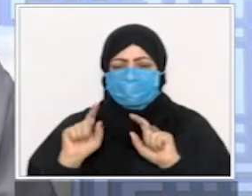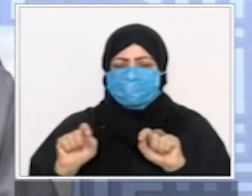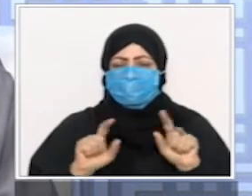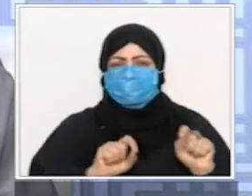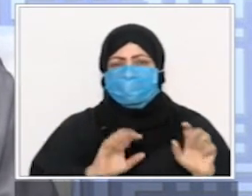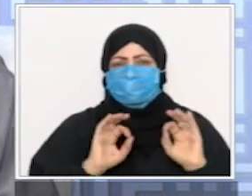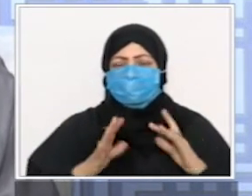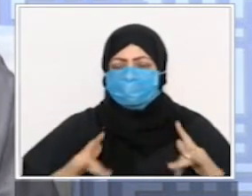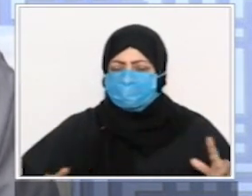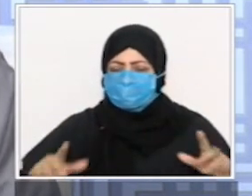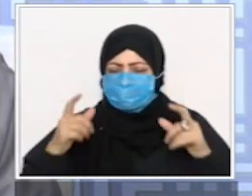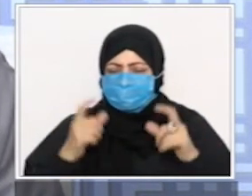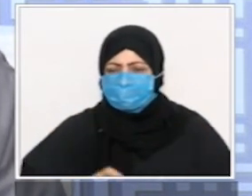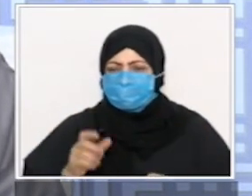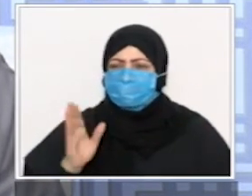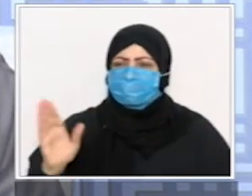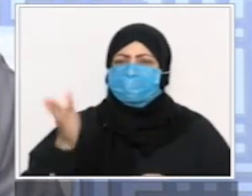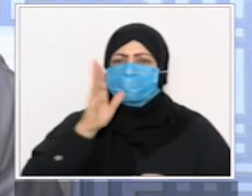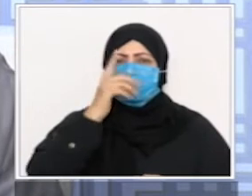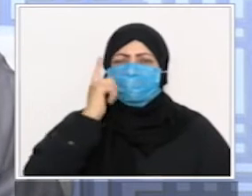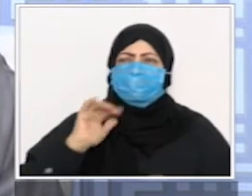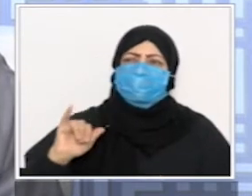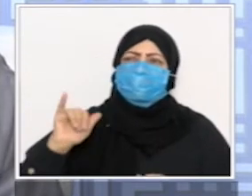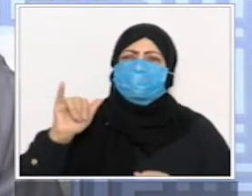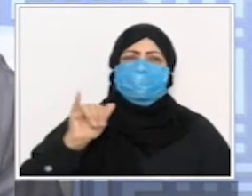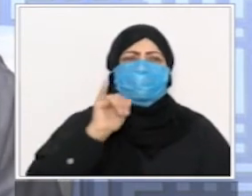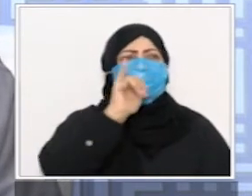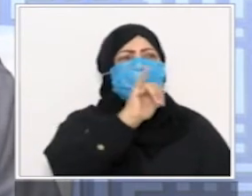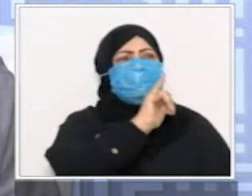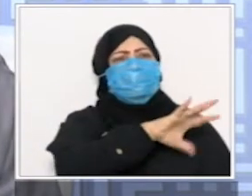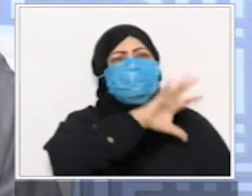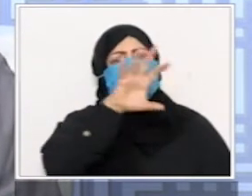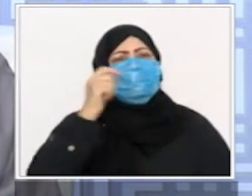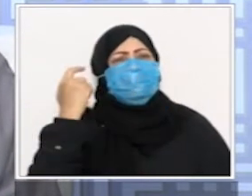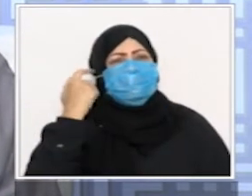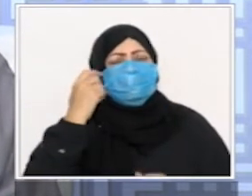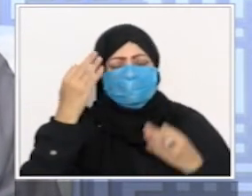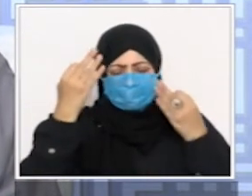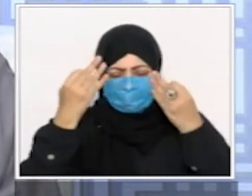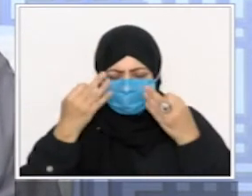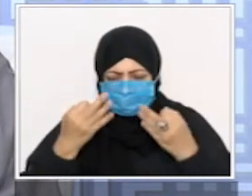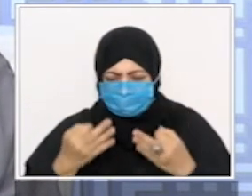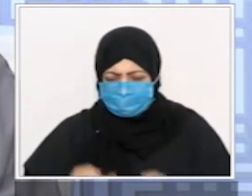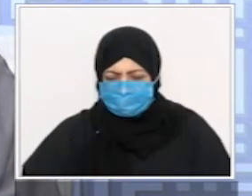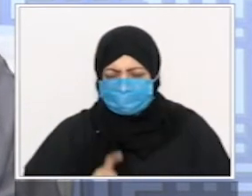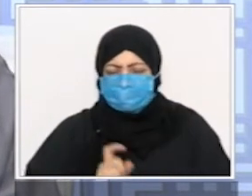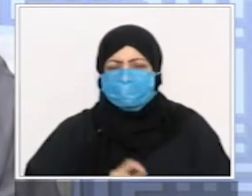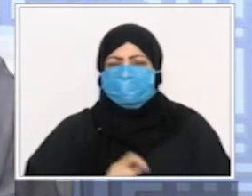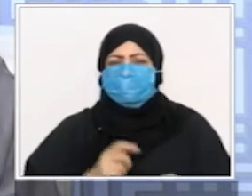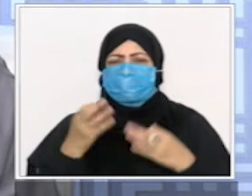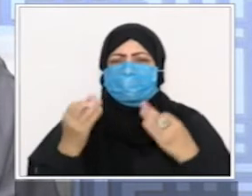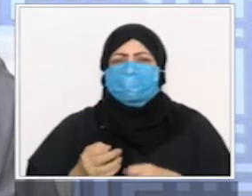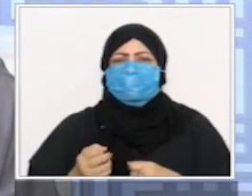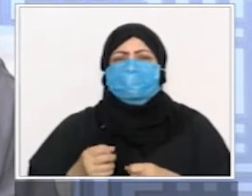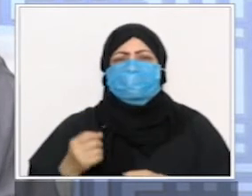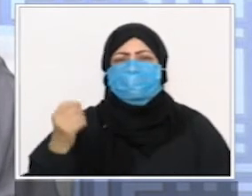ووضعوا هذا المواقيت التي هي طبعات الأوقاف قديما لا الذي الآن زوروه وصطى على